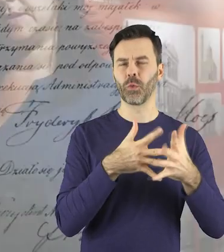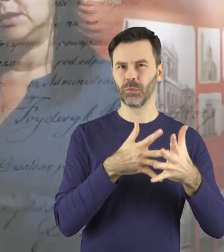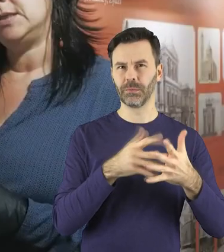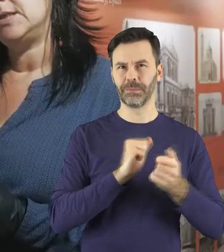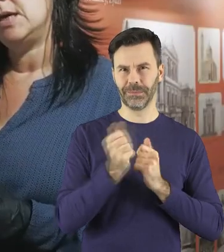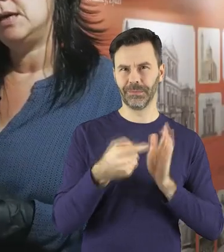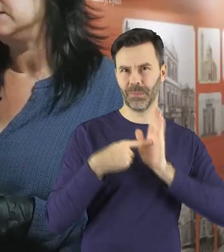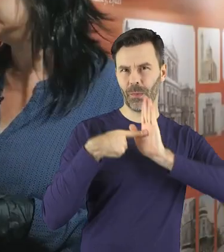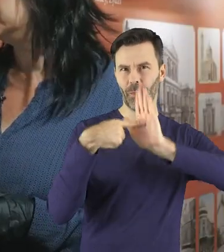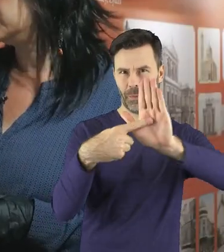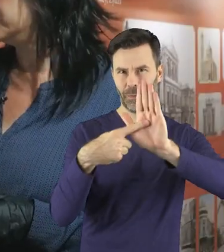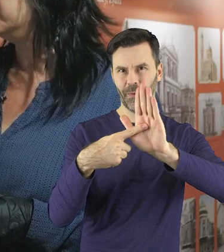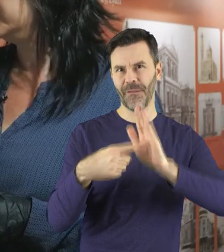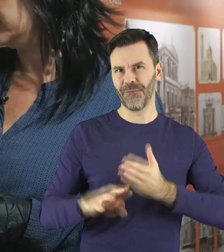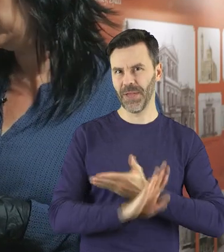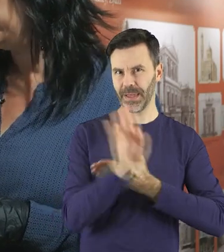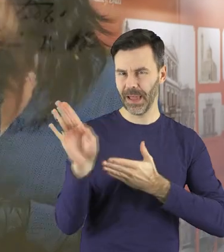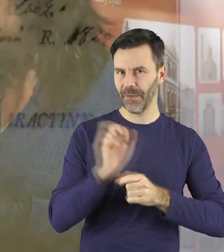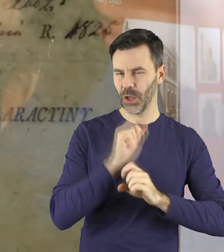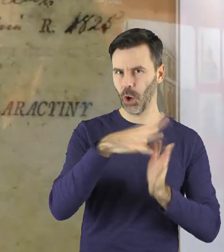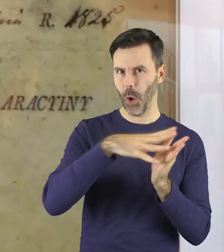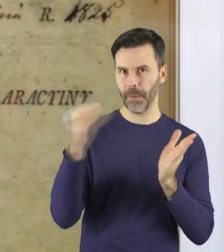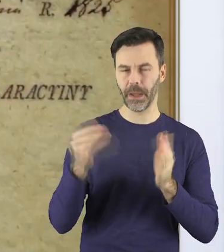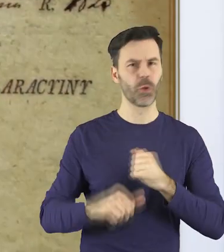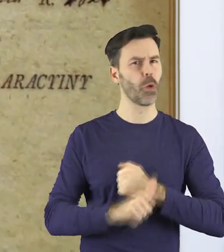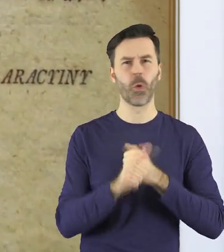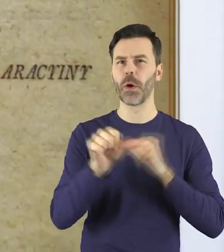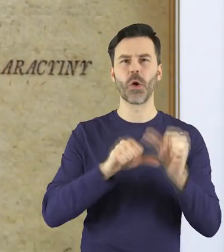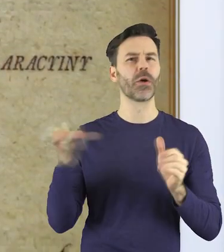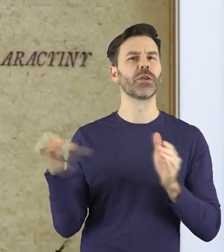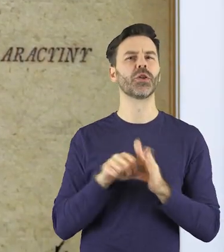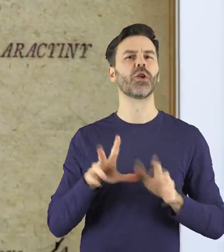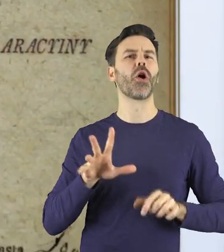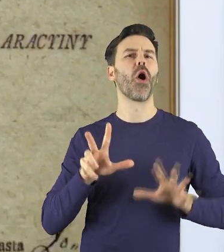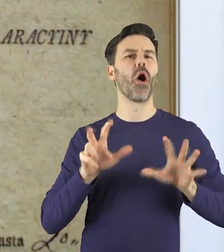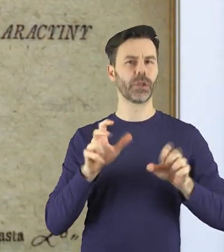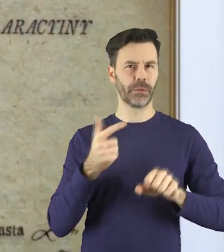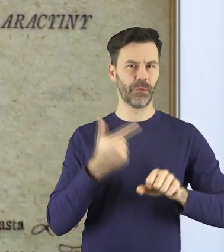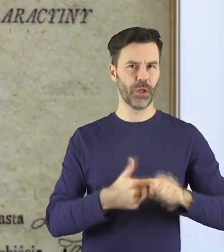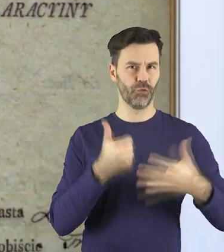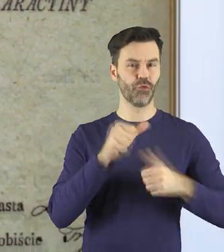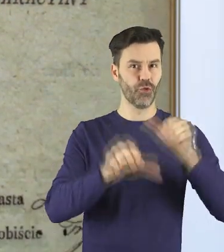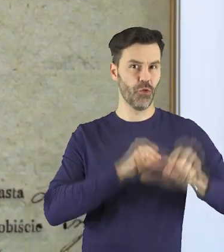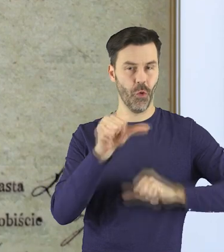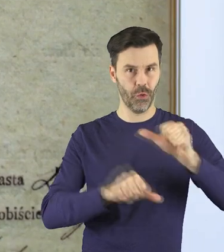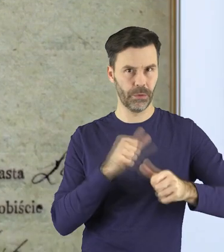prezentowany jest na naszej wystawie. Dokument ten pochodzi z 1826 roku i